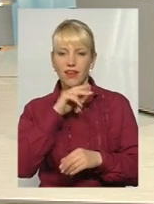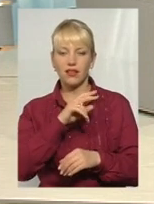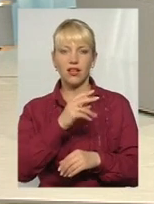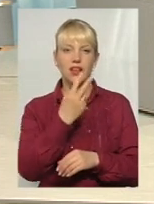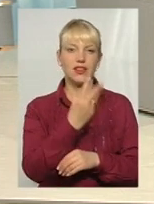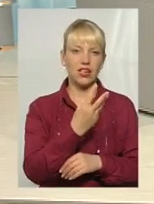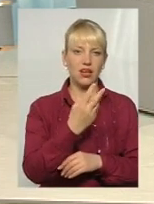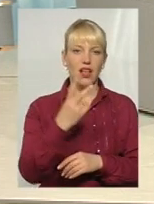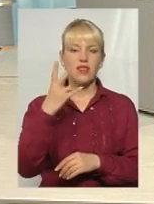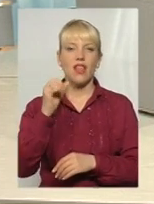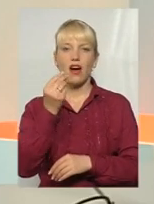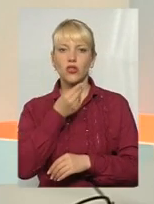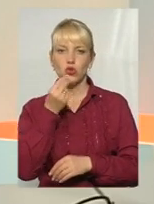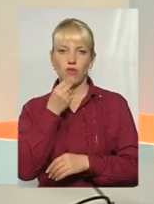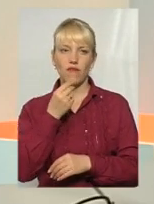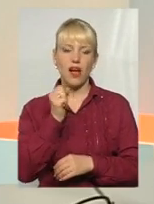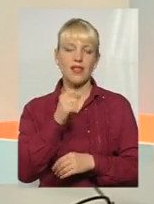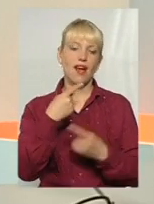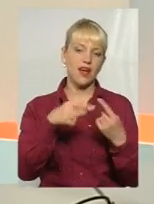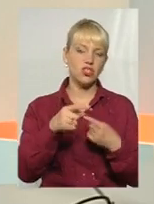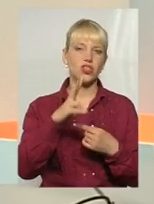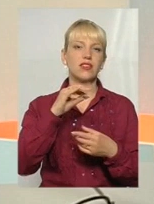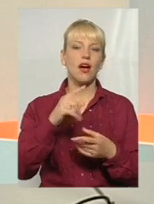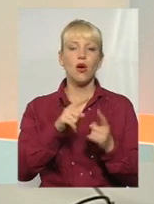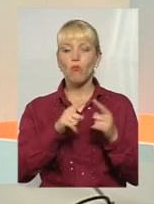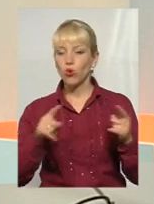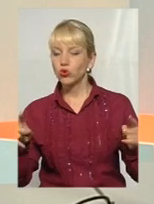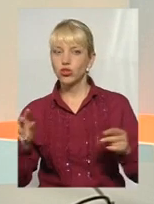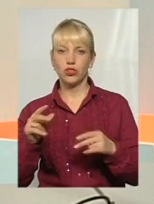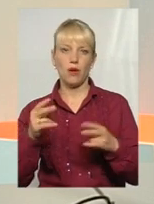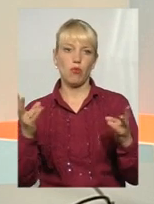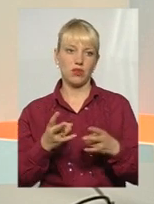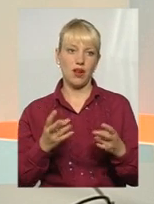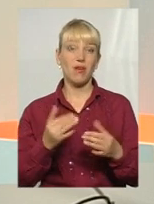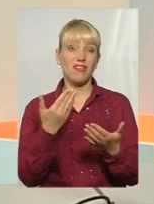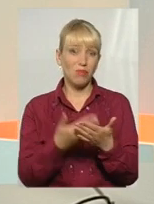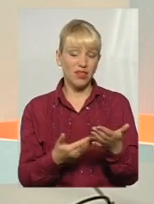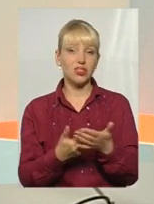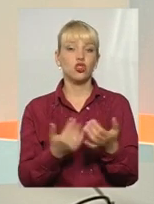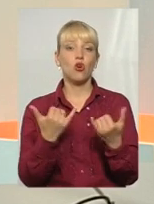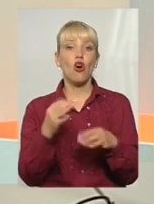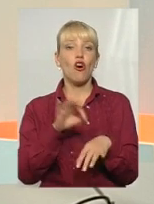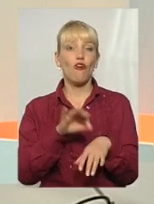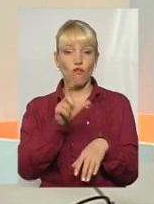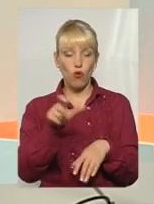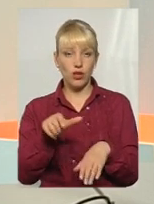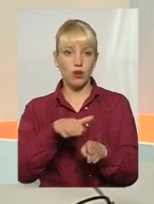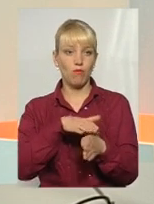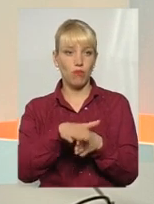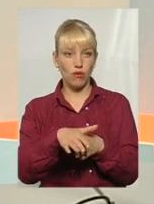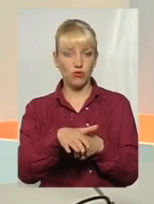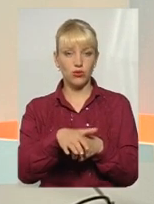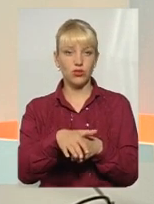поточні потреби. І практично хворі сьогодні повністю закуповують ліки.